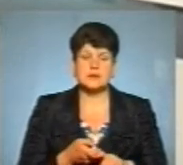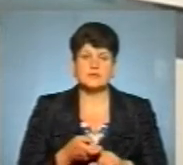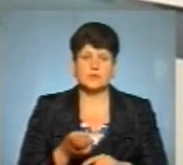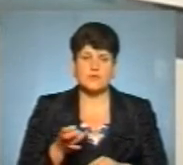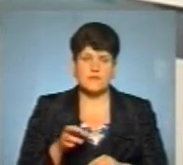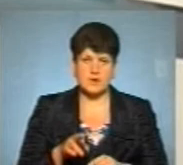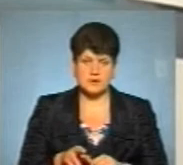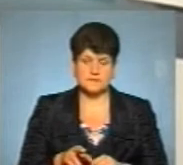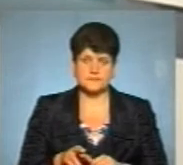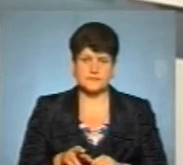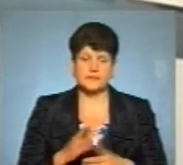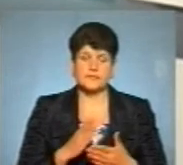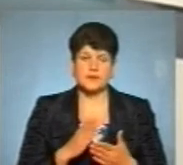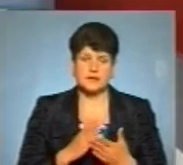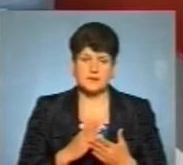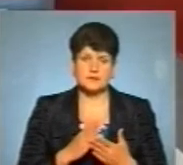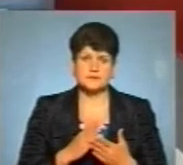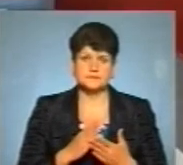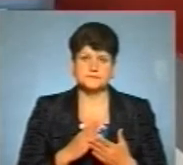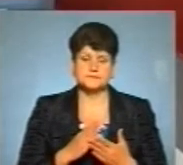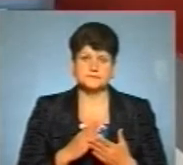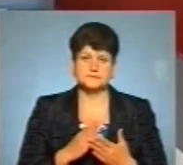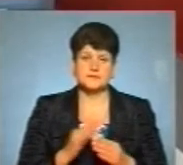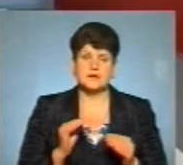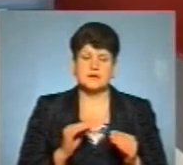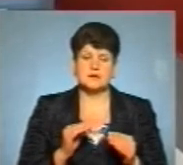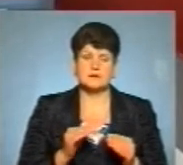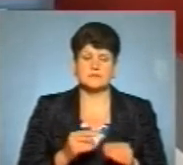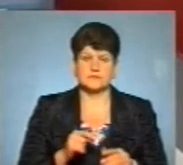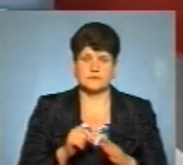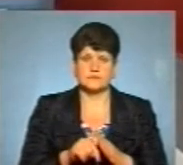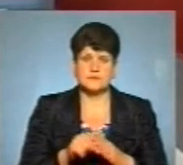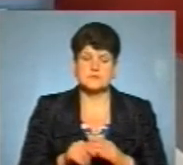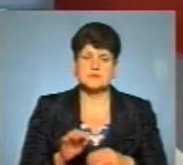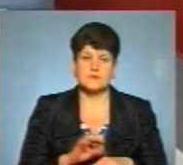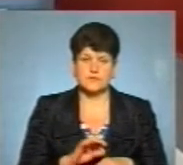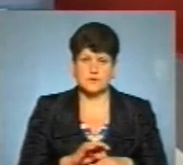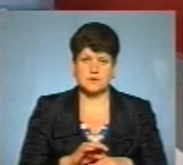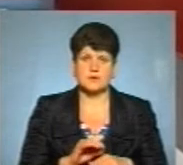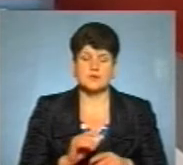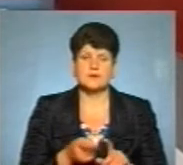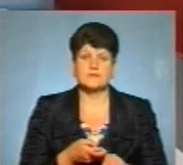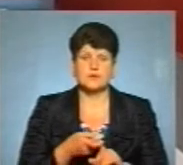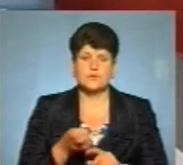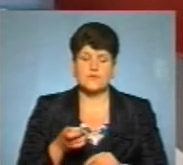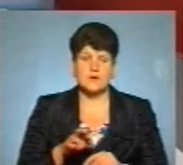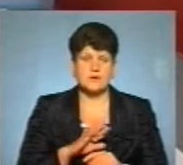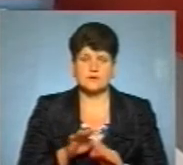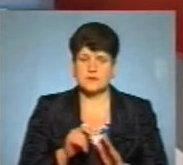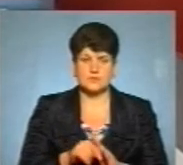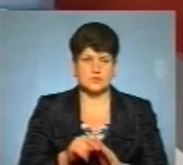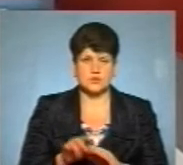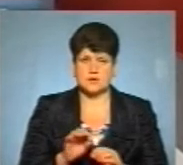і є складова захворювання. Інфікування не означає